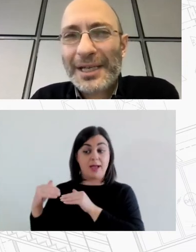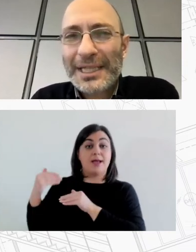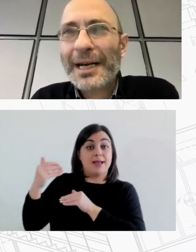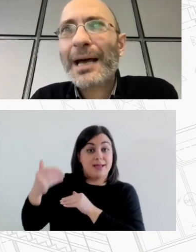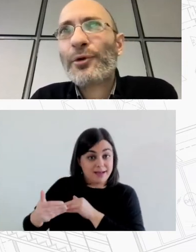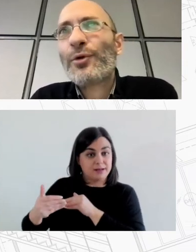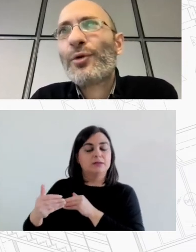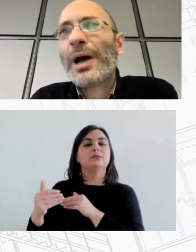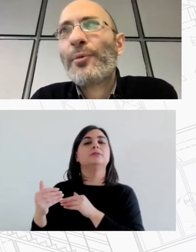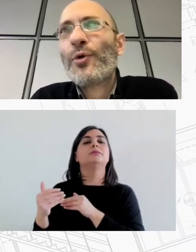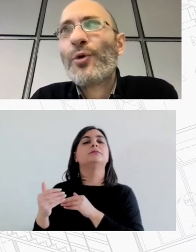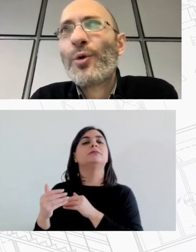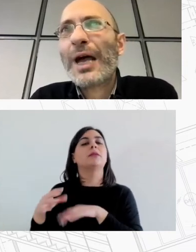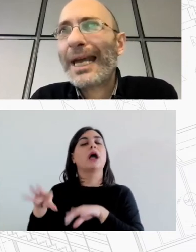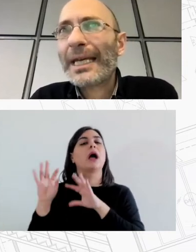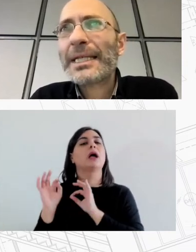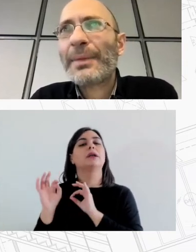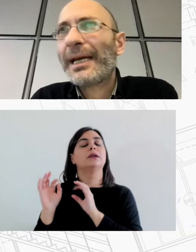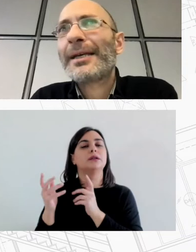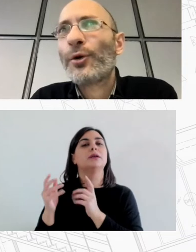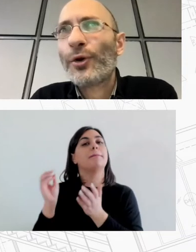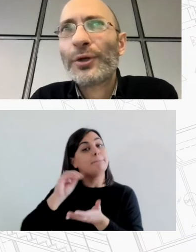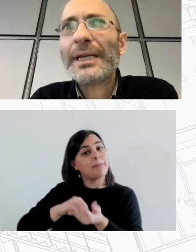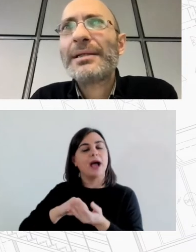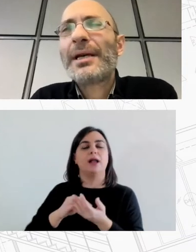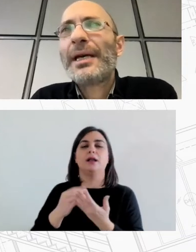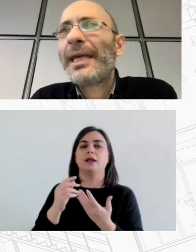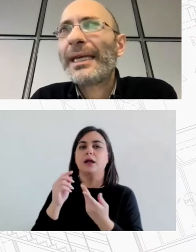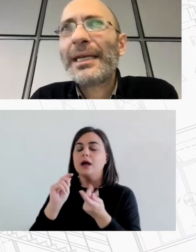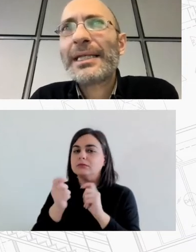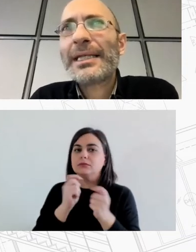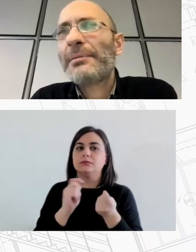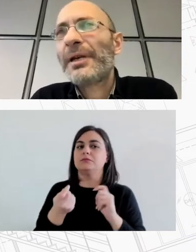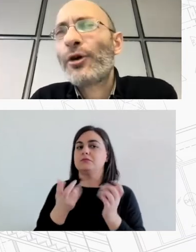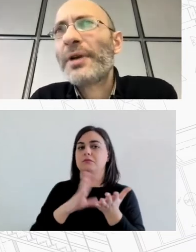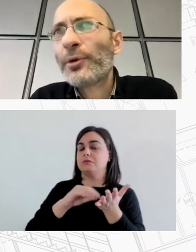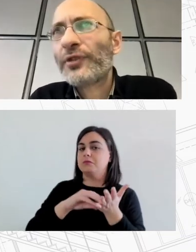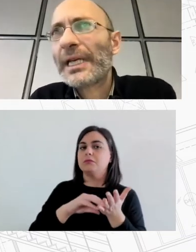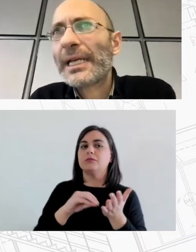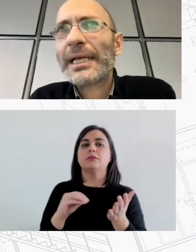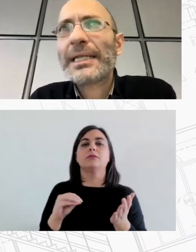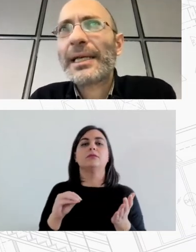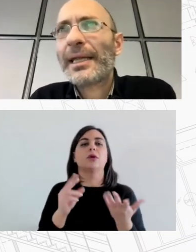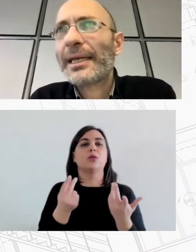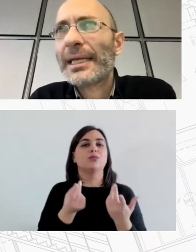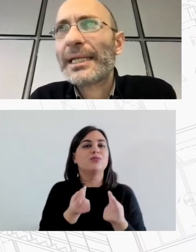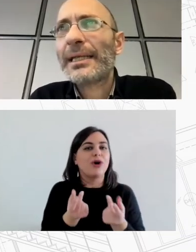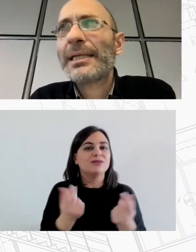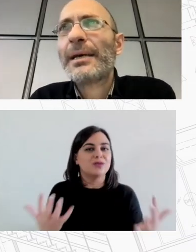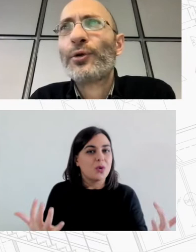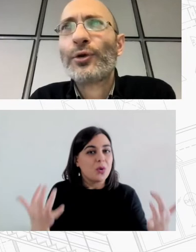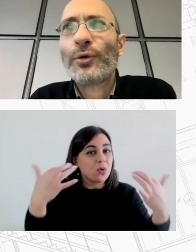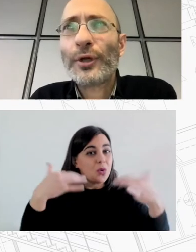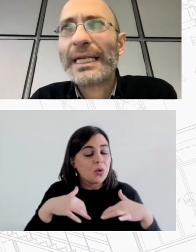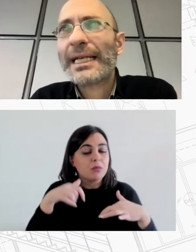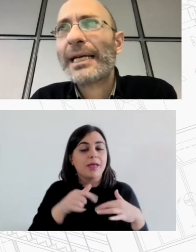σειρά από αλλαγές σημαντικά γεγονότα η λεγόμενη προσφυγική κρίση και η διαχείρισή της